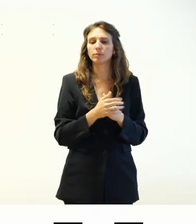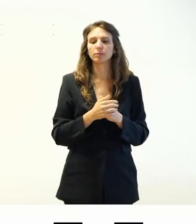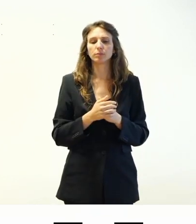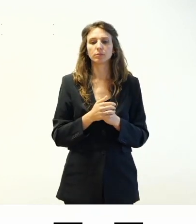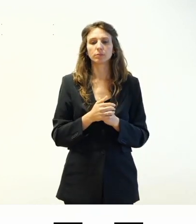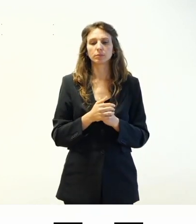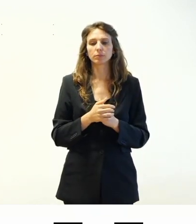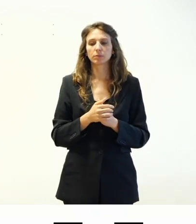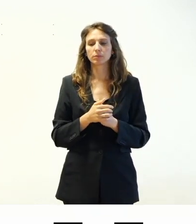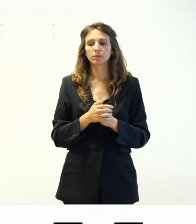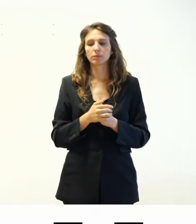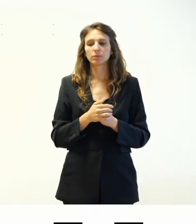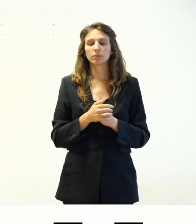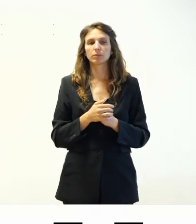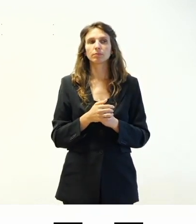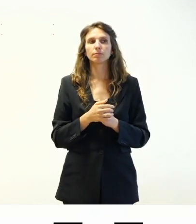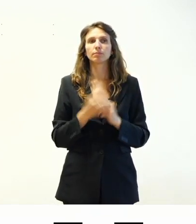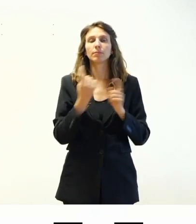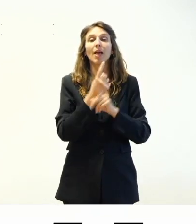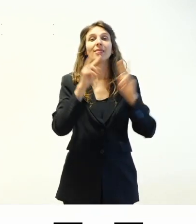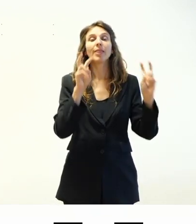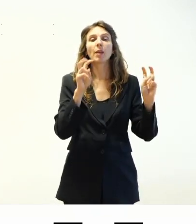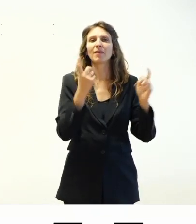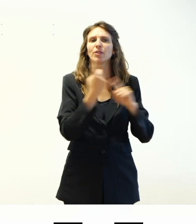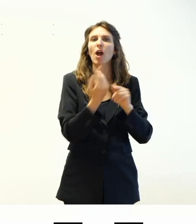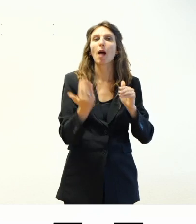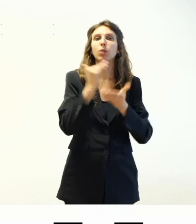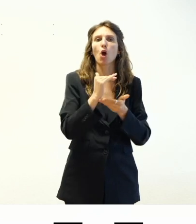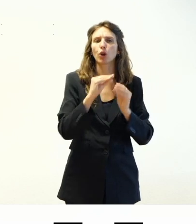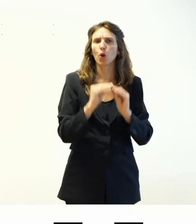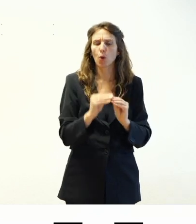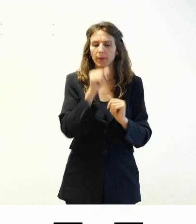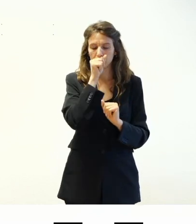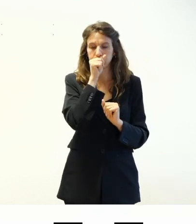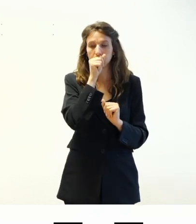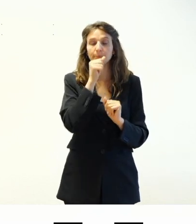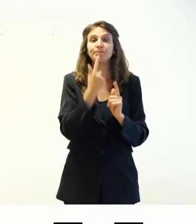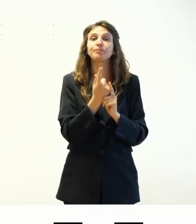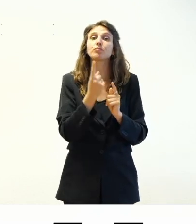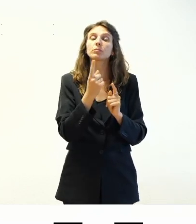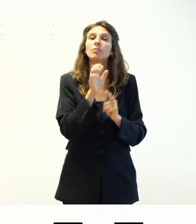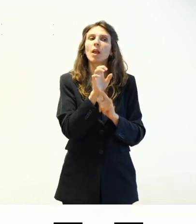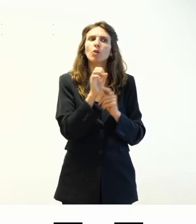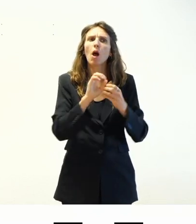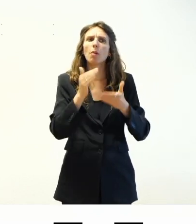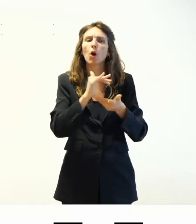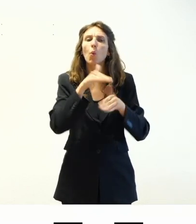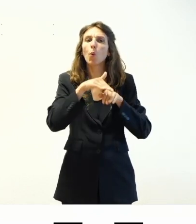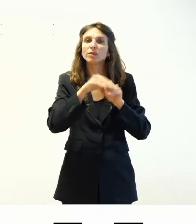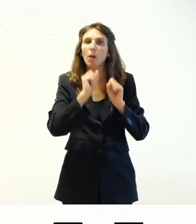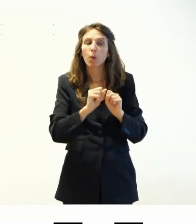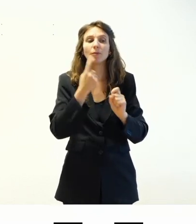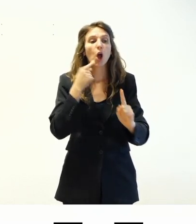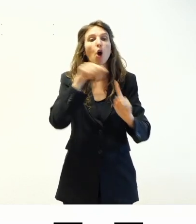i temi a blocchi come sono fatti i temi a blocchi i temi a blocchi permettono di utilizzare l'editor a blocchi non solo per andare a modificare i